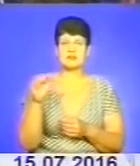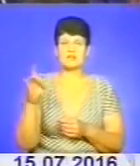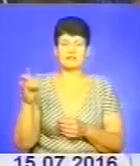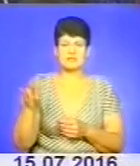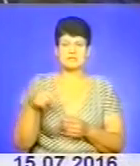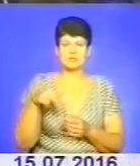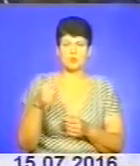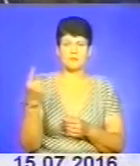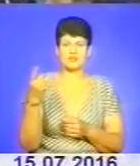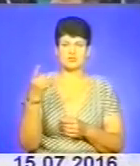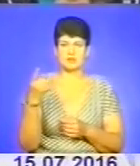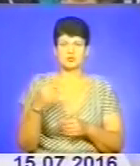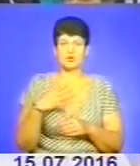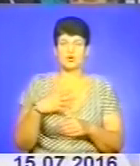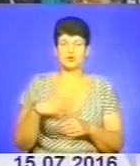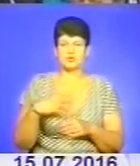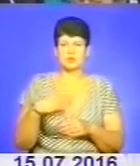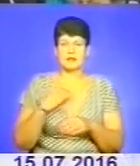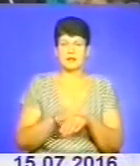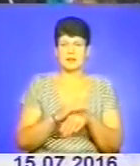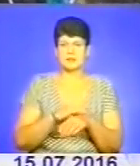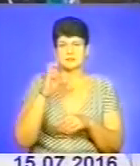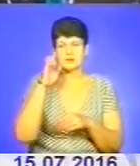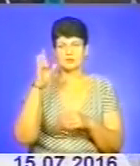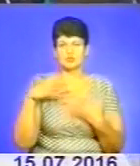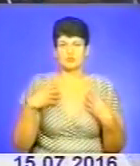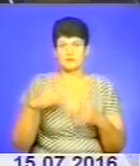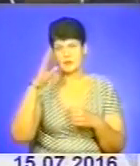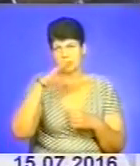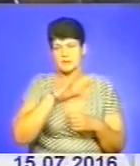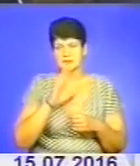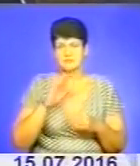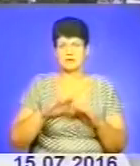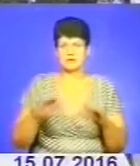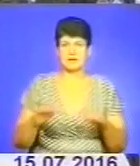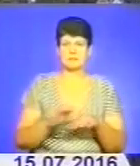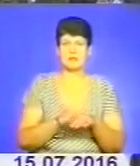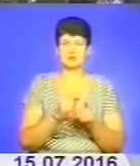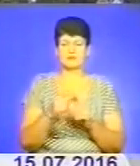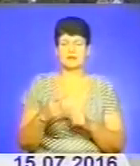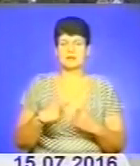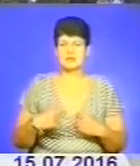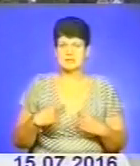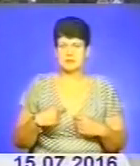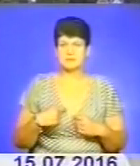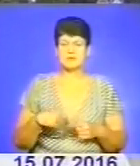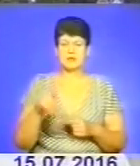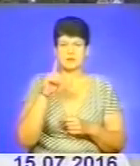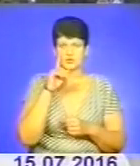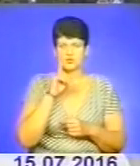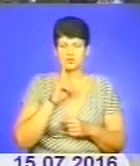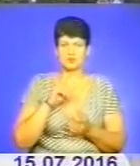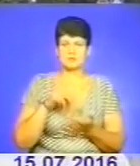Очікую ласки Божої, здоров'я для батьків, для дітей, благословення для себе. Для зручності паломників у